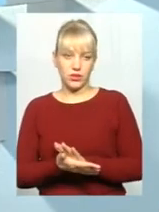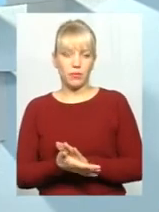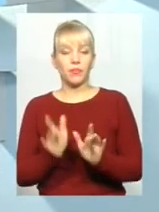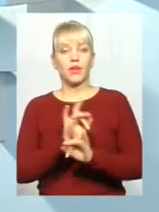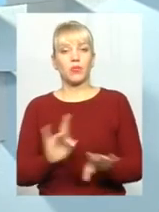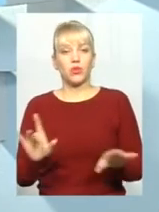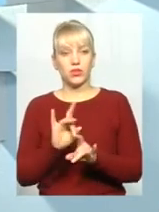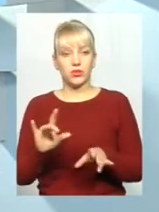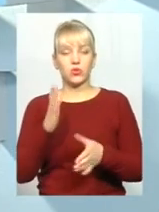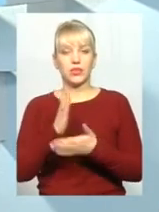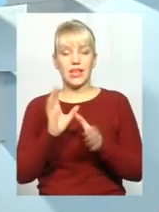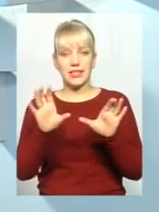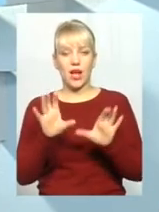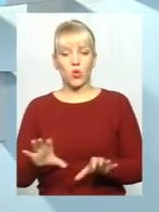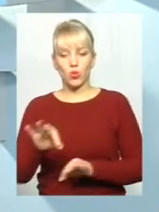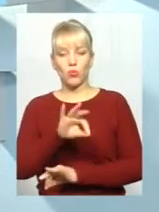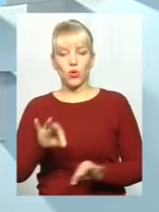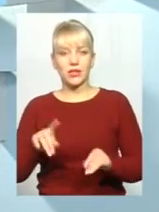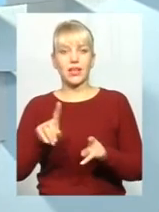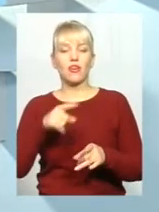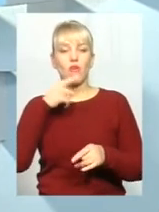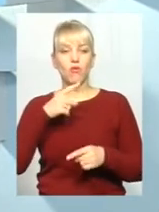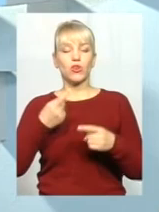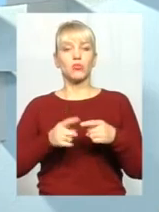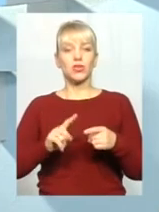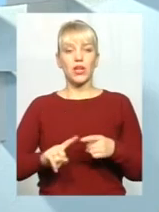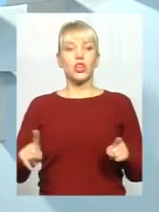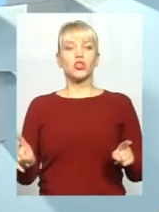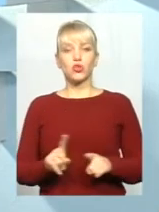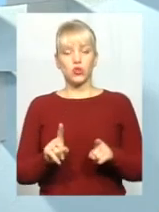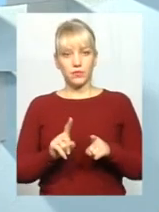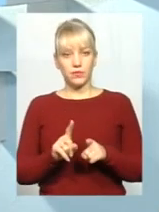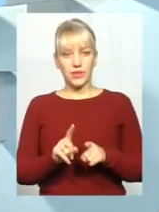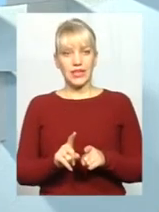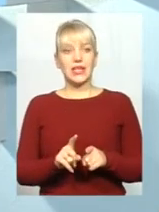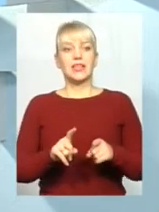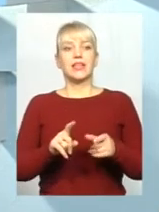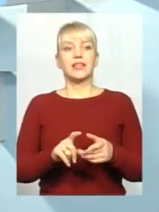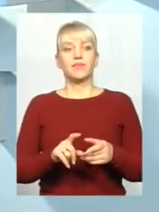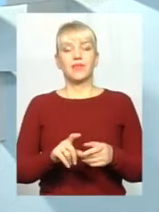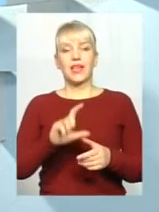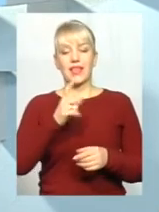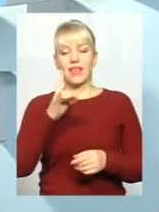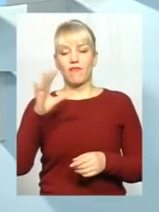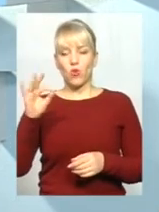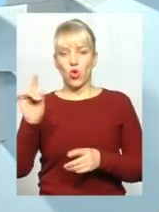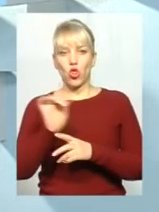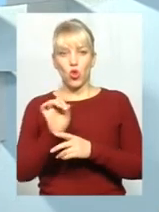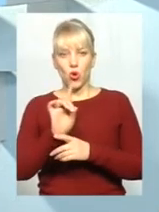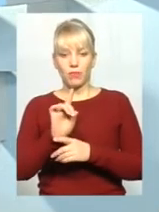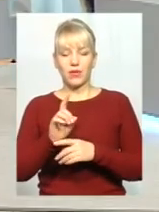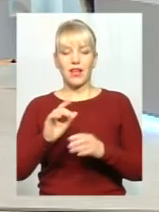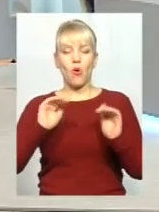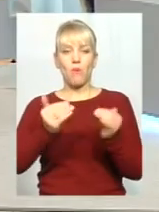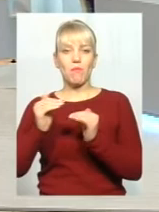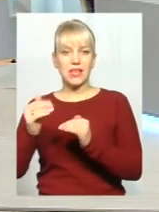Поясню, є законопроекти, які говорять про те, що знявши євронорми, обмеження